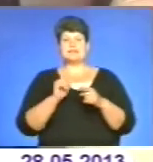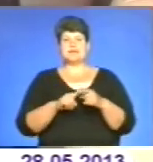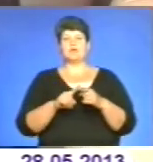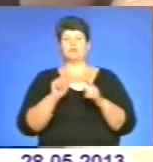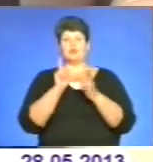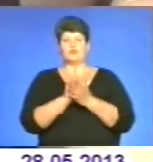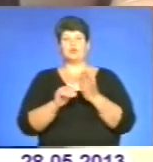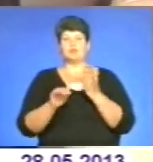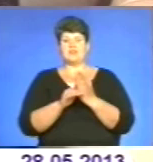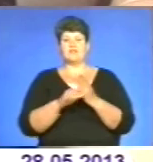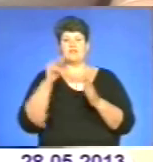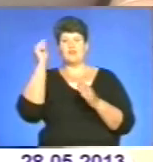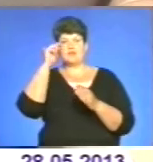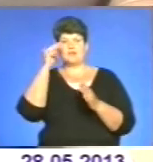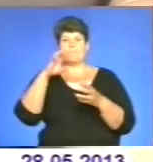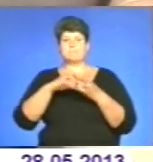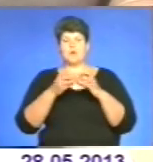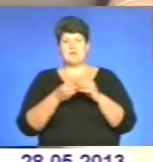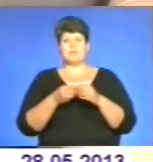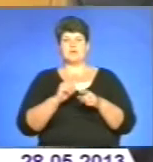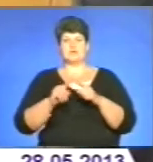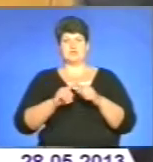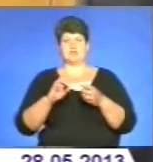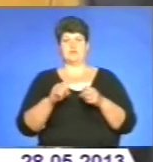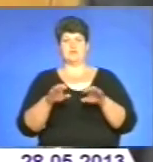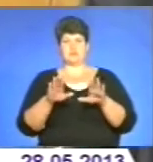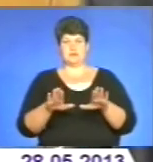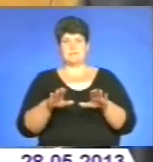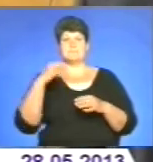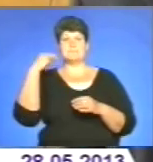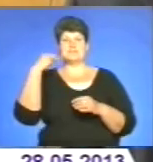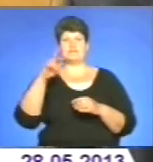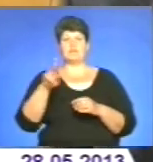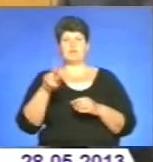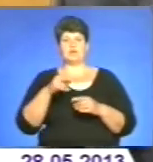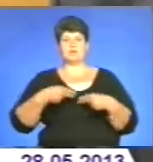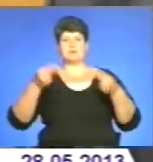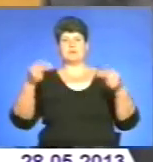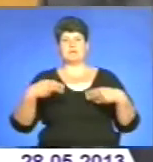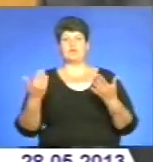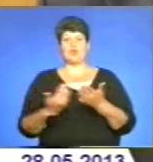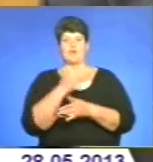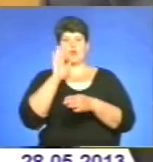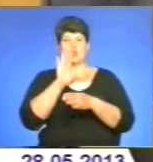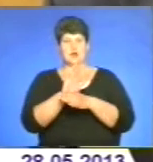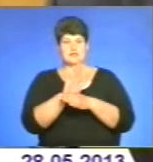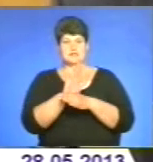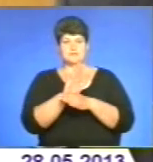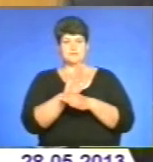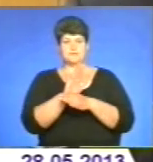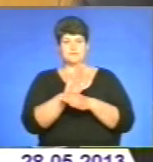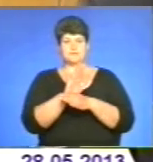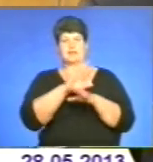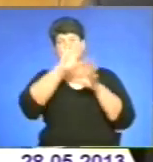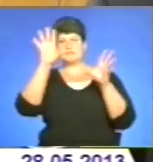вивчити проблеми і пришвидшити їх вирішення. Президент в п'ятницю підписав новий указ. За все те, що